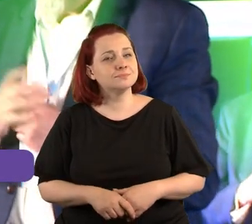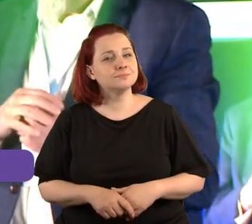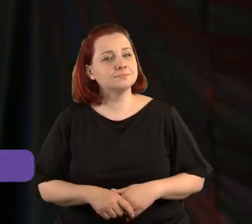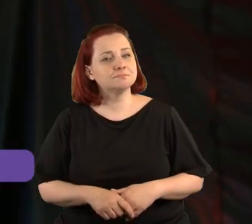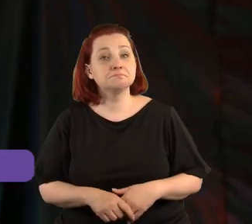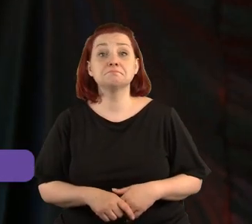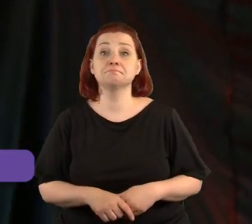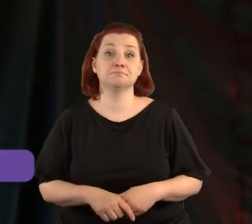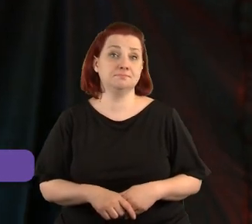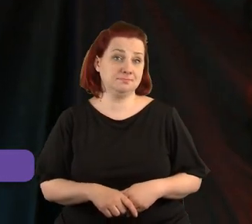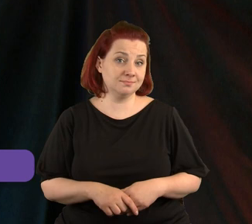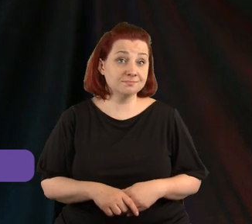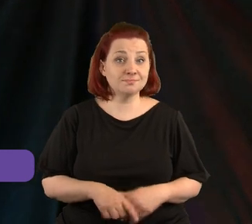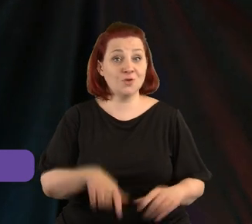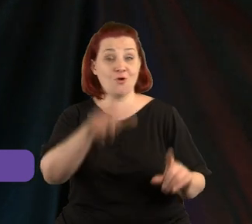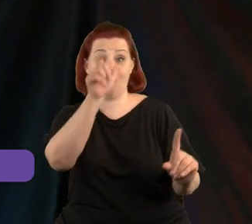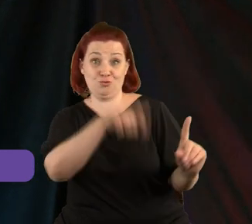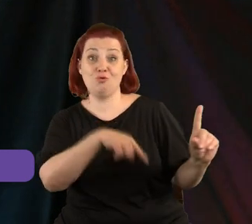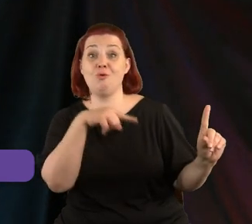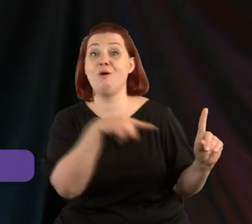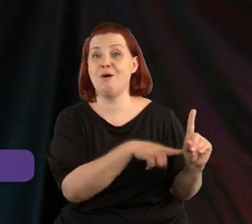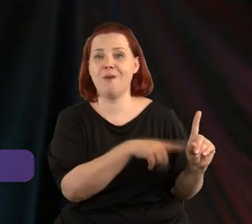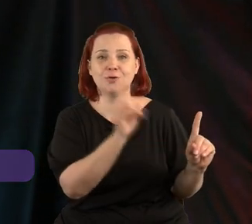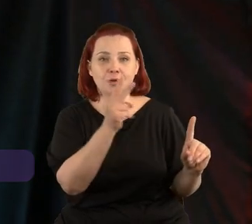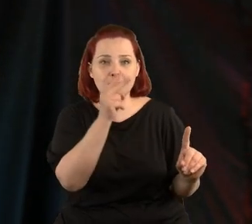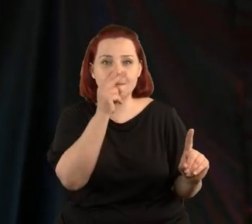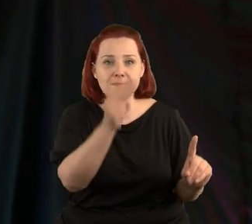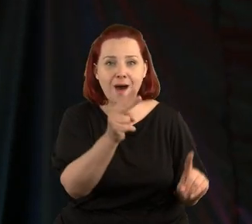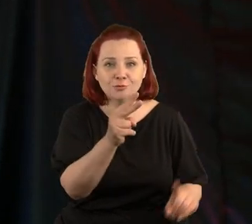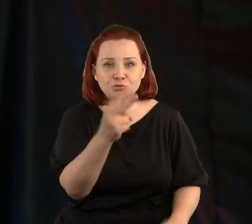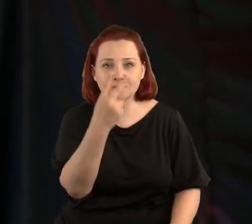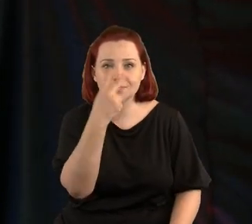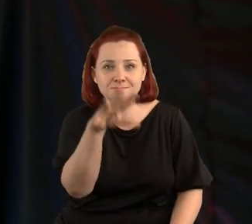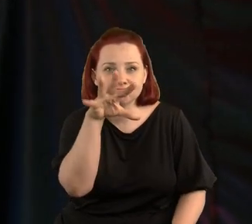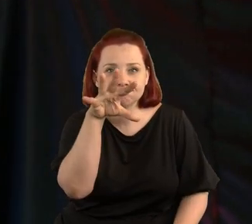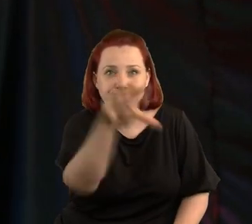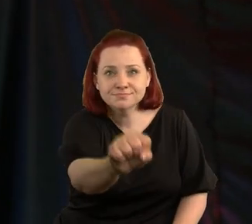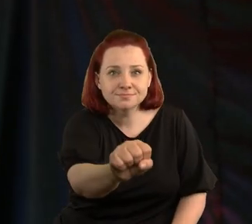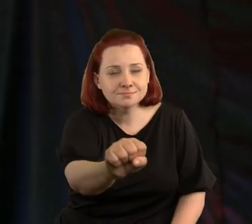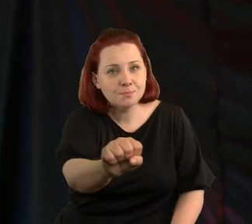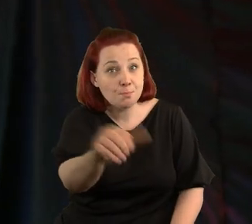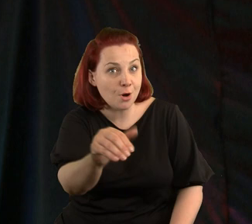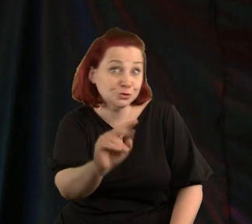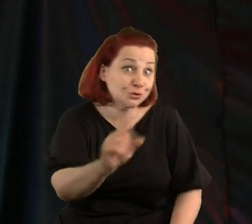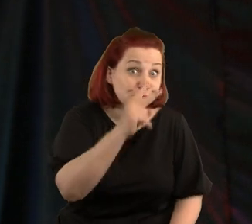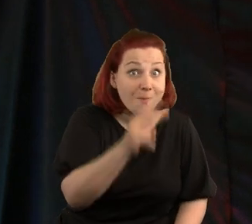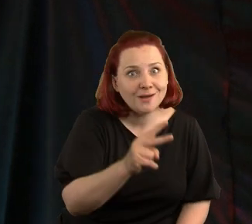Dlatego, że taki delikwent, który patrzy i widzi, nie daj Bóg coś zobaczy.